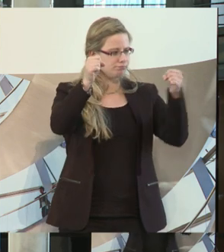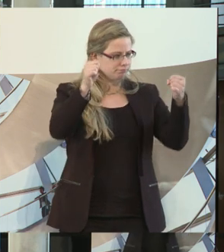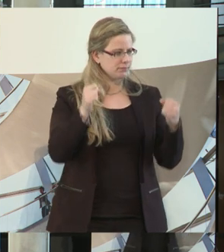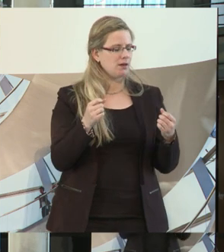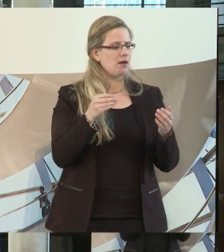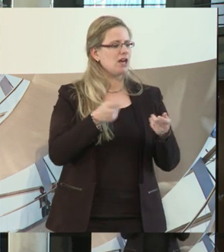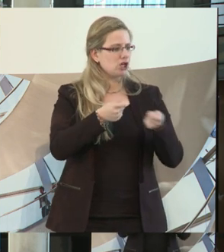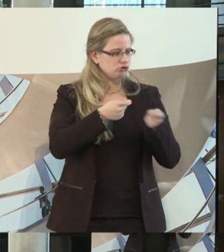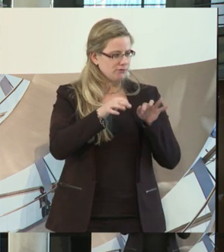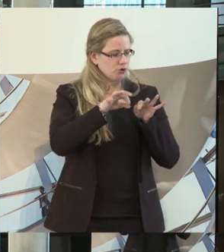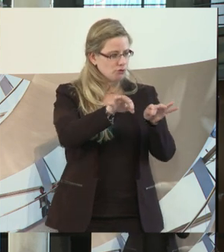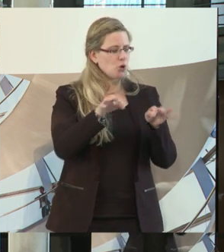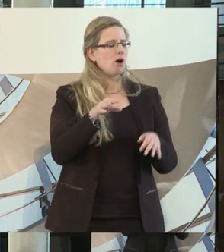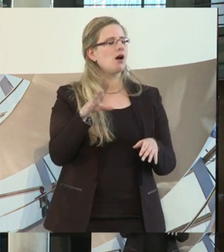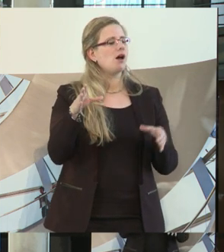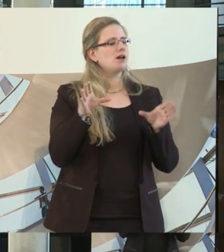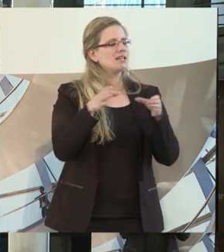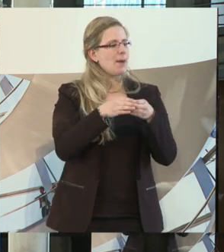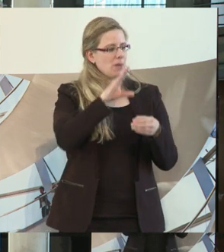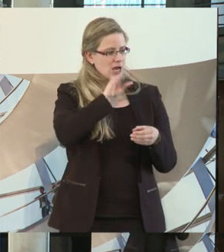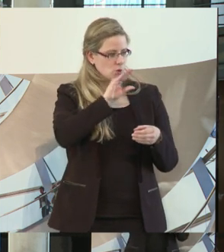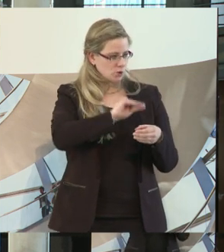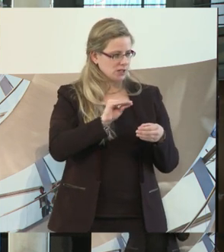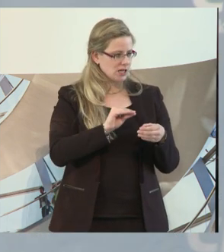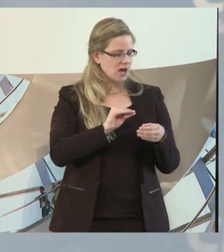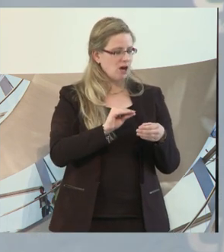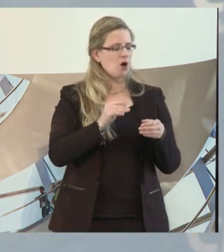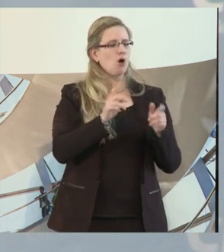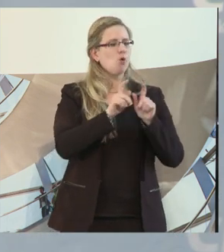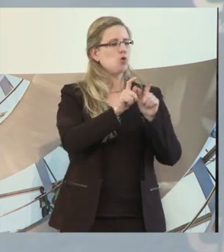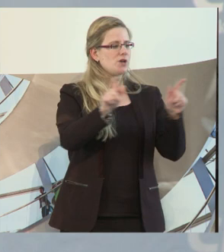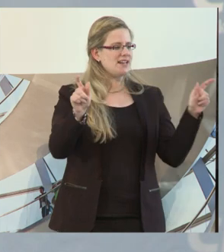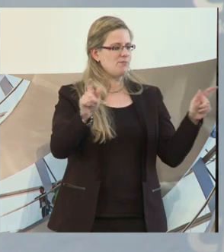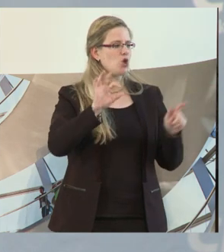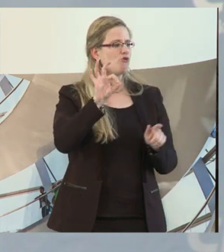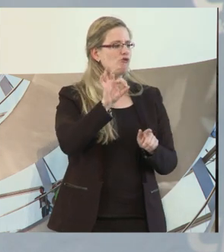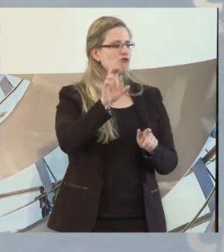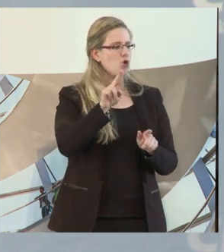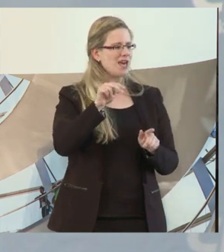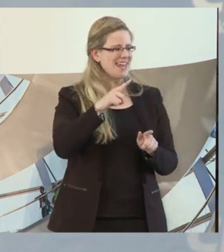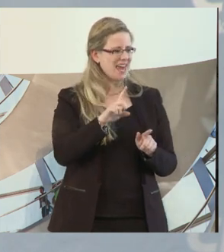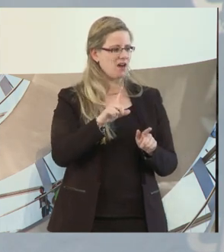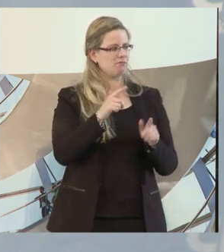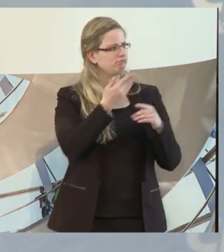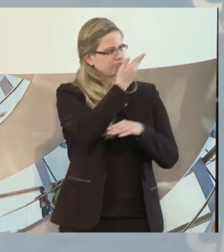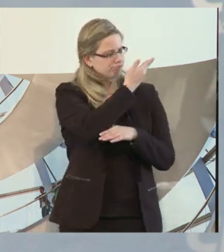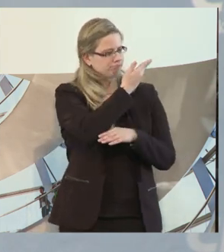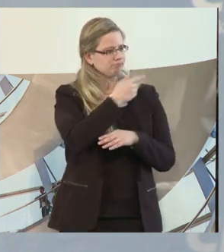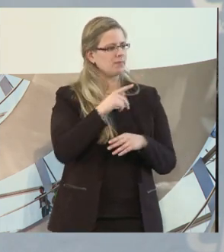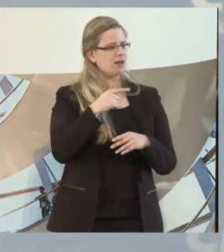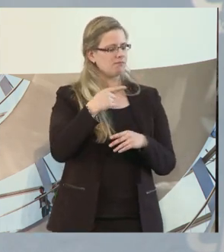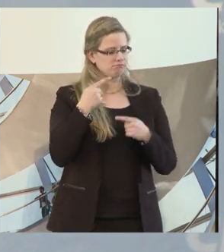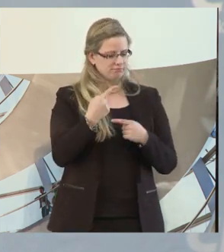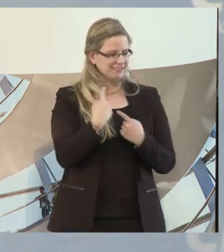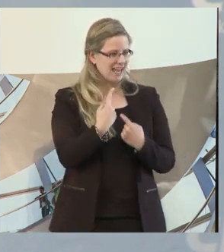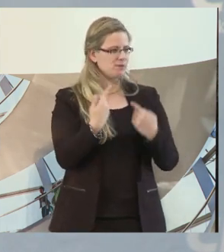Geschäftsführerin des gemeinnützigen Unternehmens Füngeling-Router. Das ist ein Inklusionsdienstleister, der mit dem Prinzip